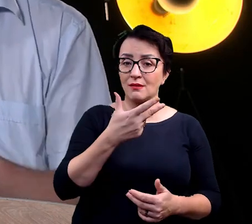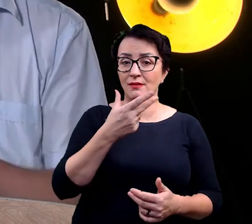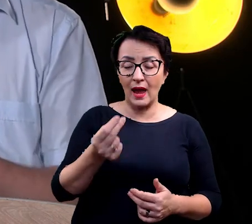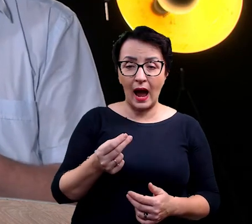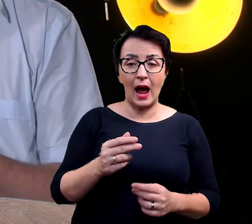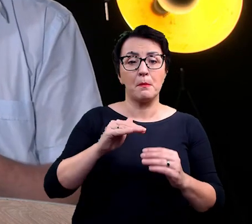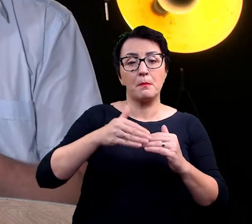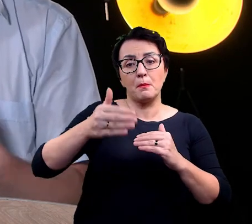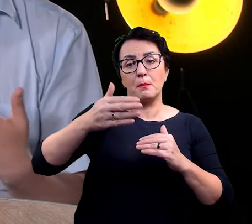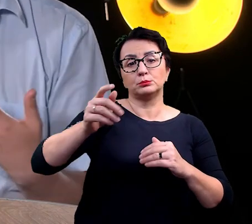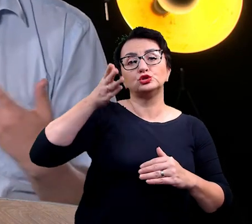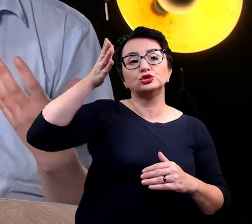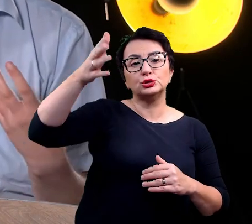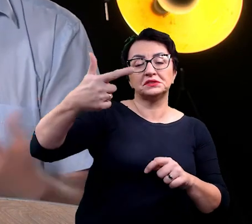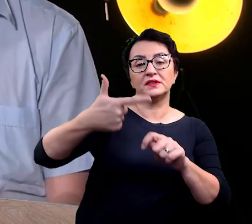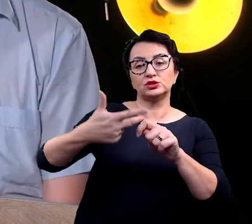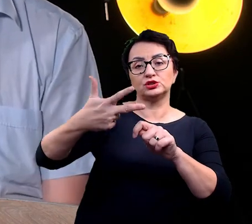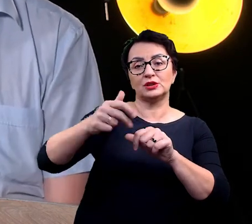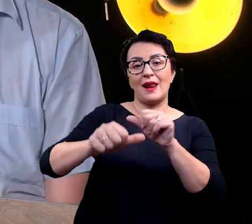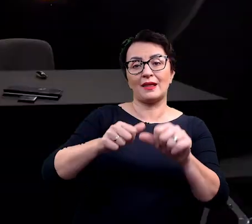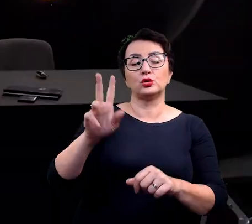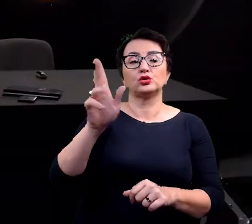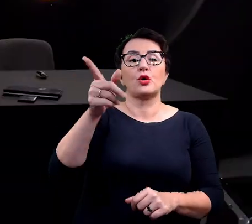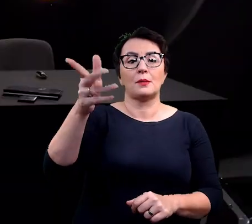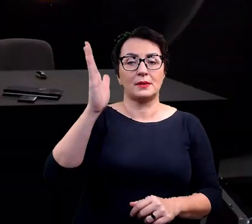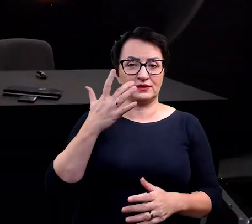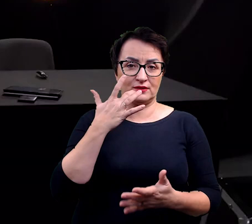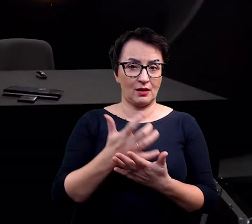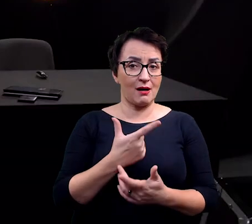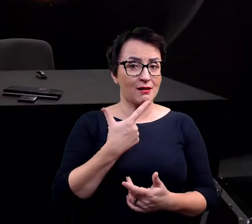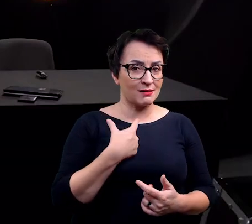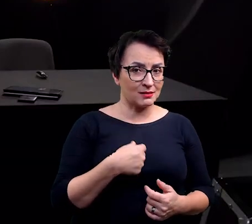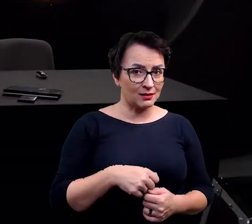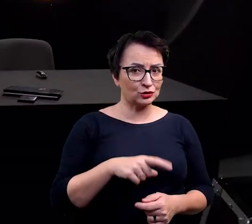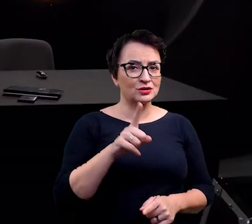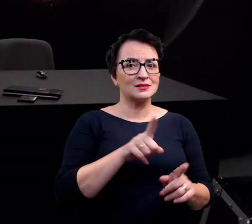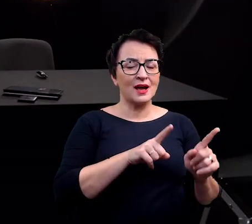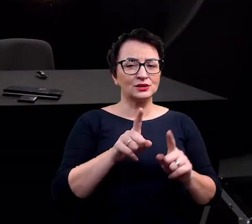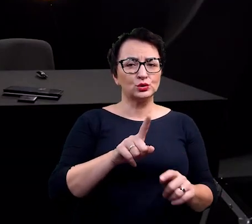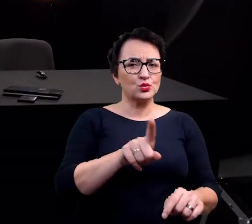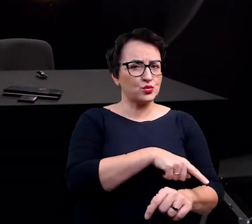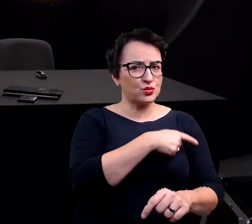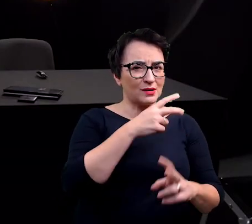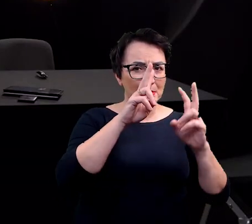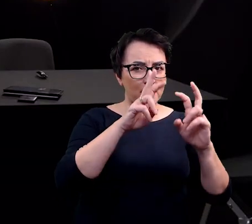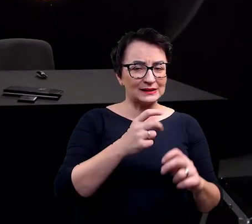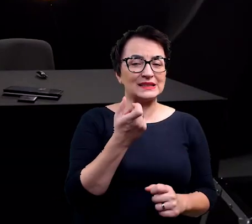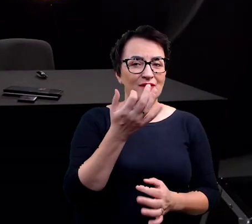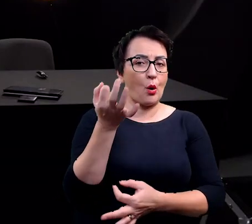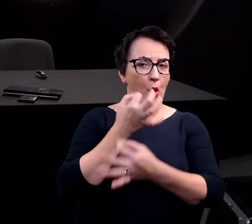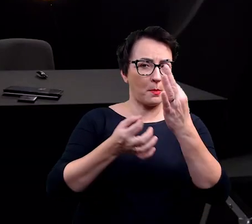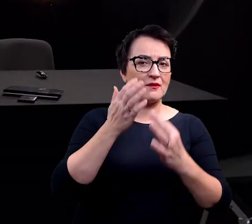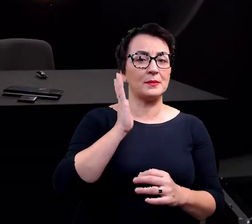może ktoś to mnie wykorzysta za 20-30. Czyli rzeczywiście są to długofalowe badania, za chwilę się o tym przekonamy.